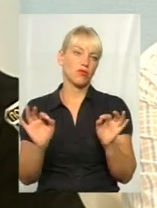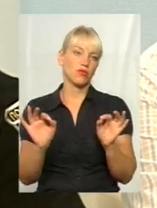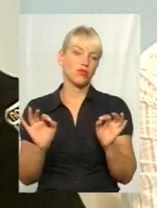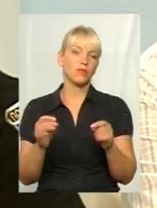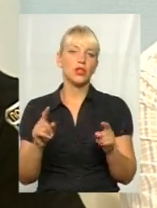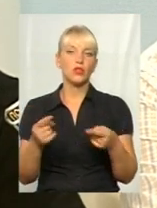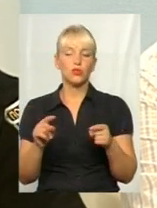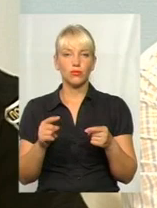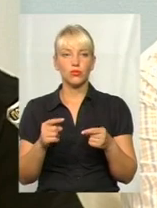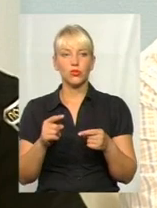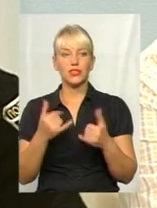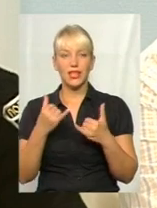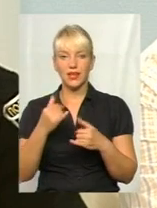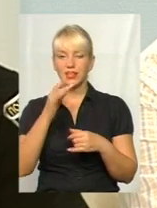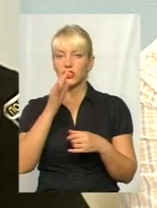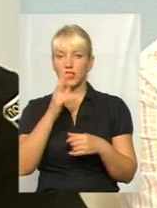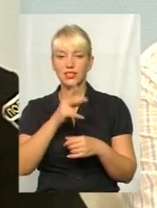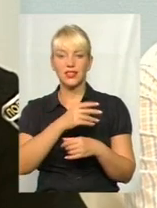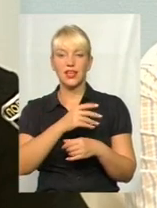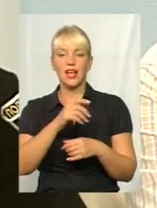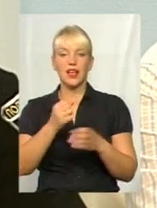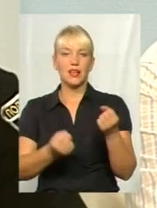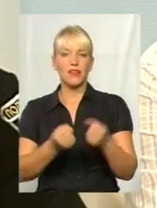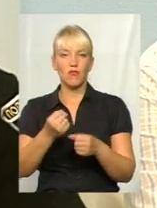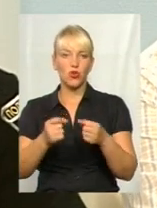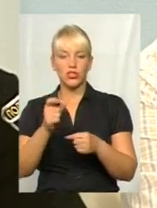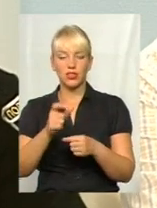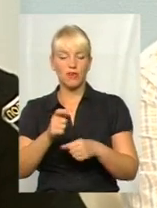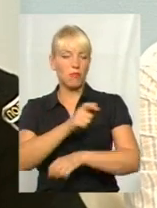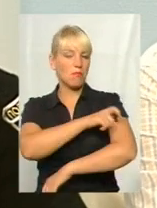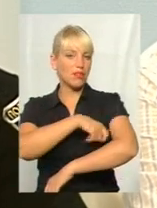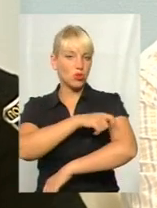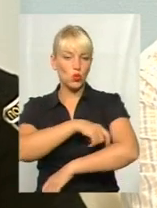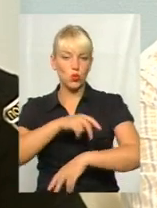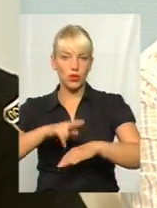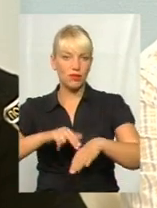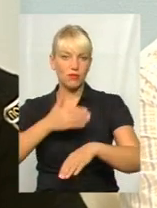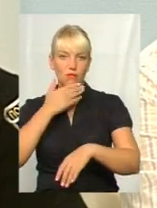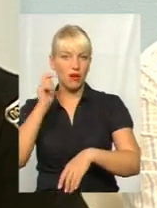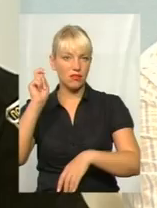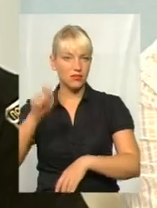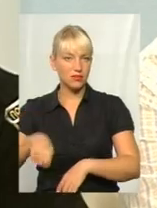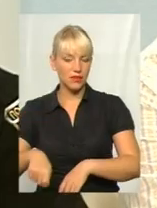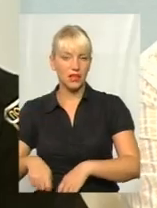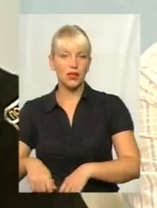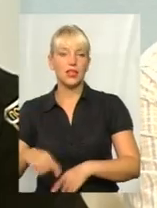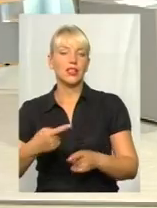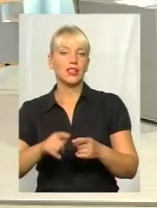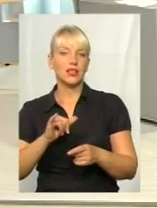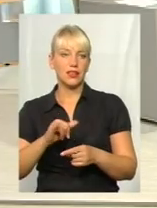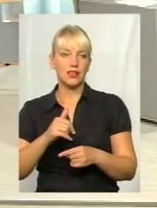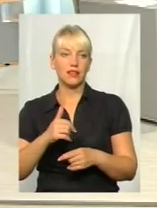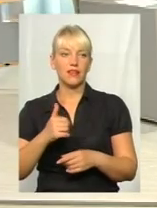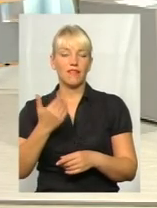більше, на даний час, ніхто їх, можна сказати, патрульна служба не дуже зупиняє. Тобто, ви